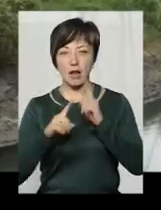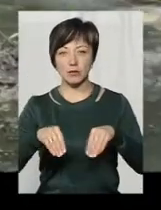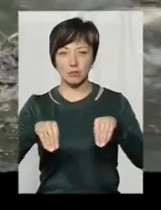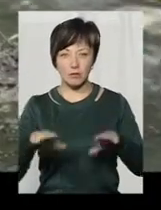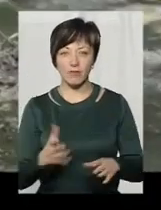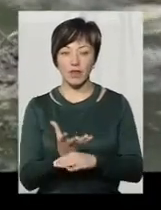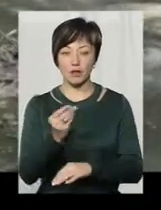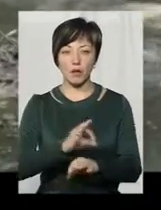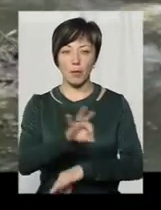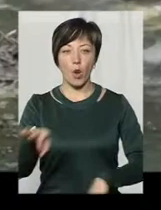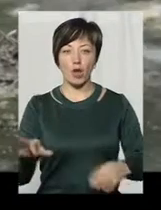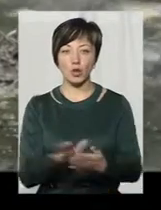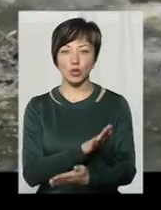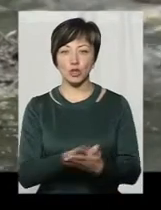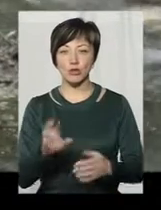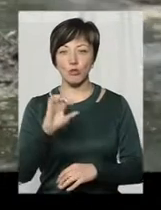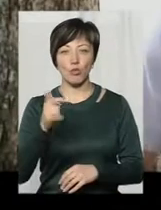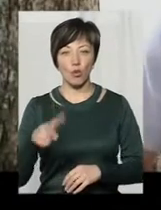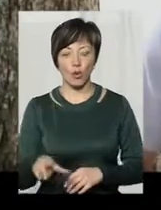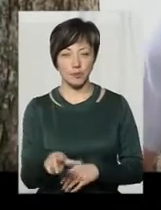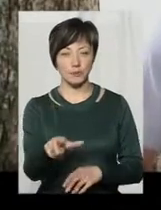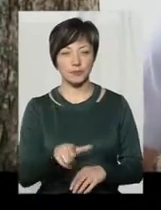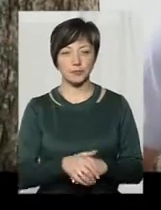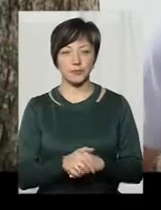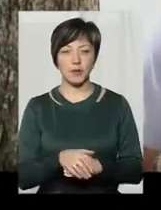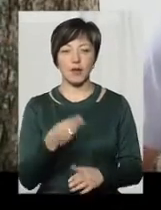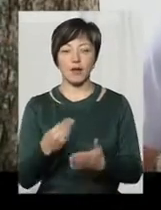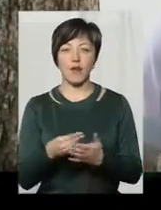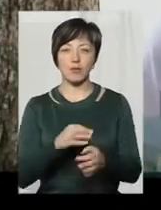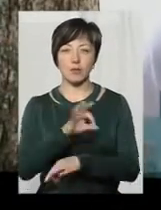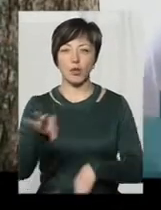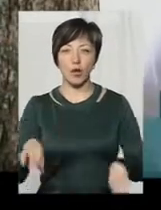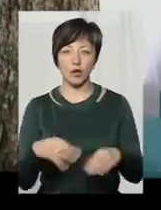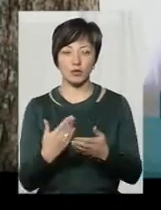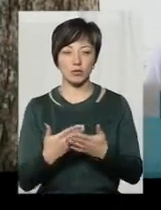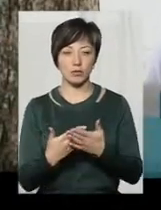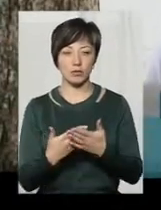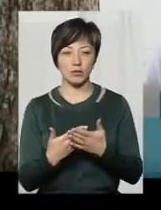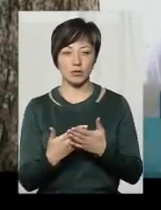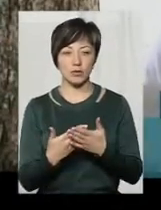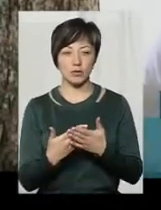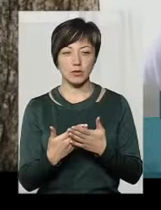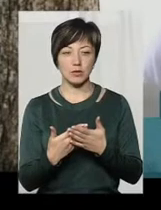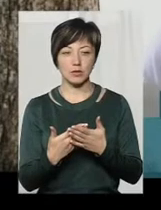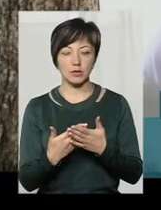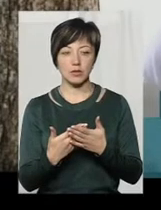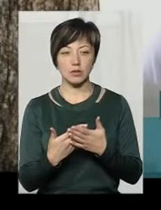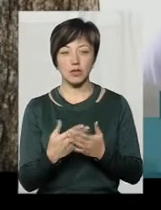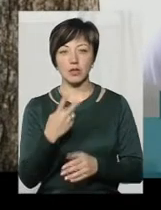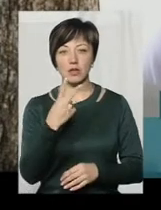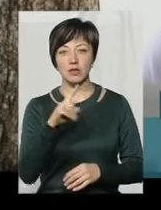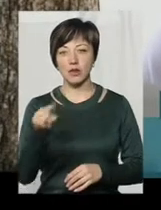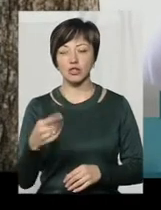фінансувати проєкт розчищення русла південного бугу. Вартість проєкту, по-моєму, по пам'яті десь 2